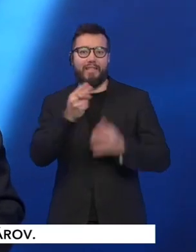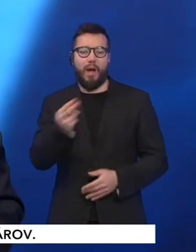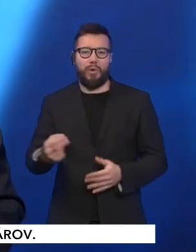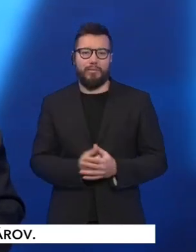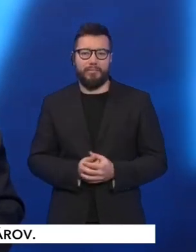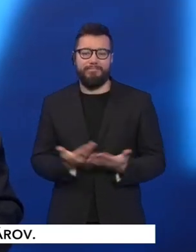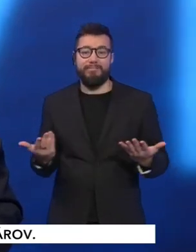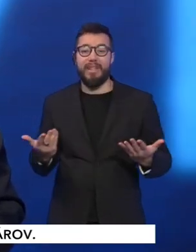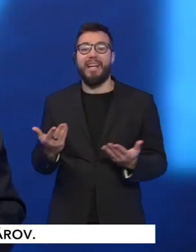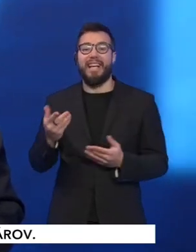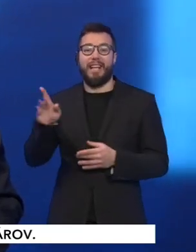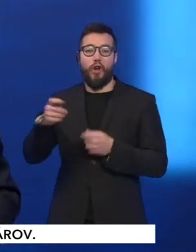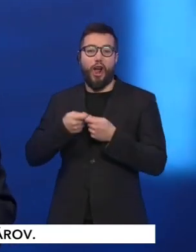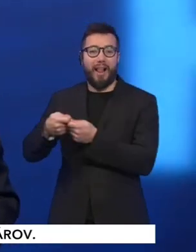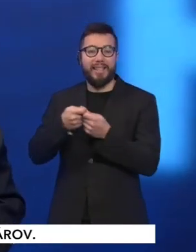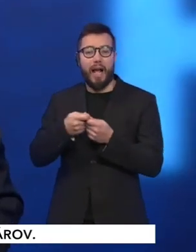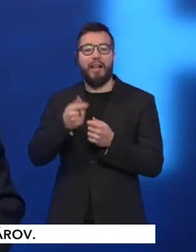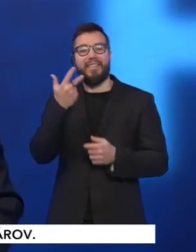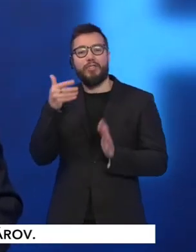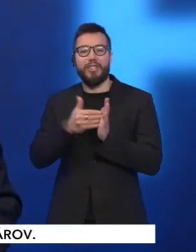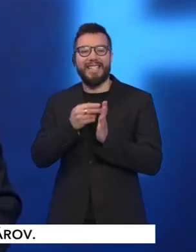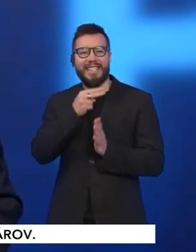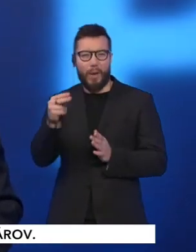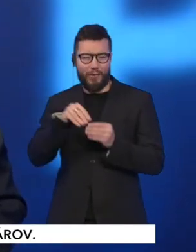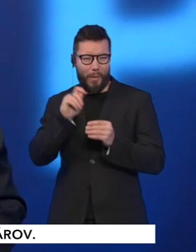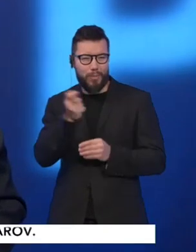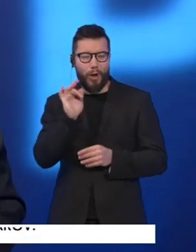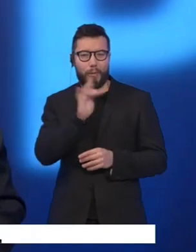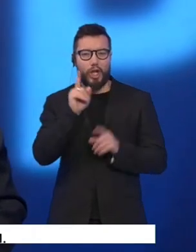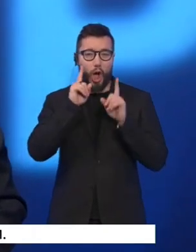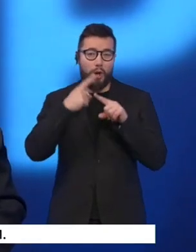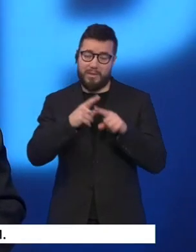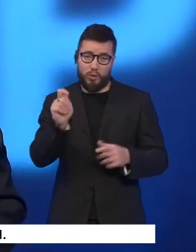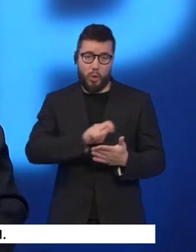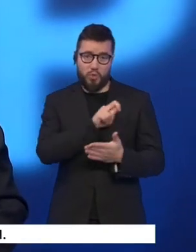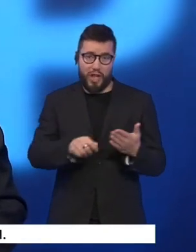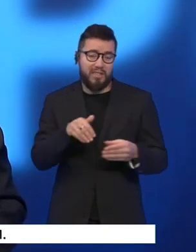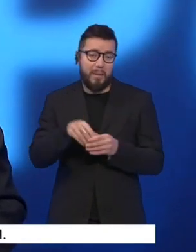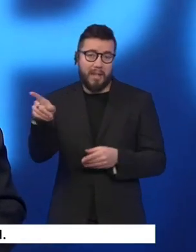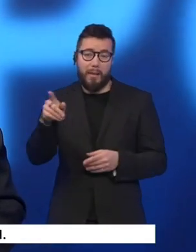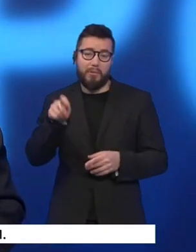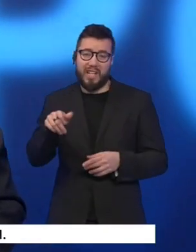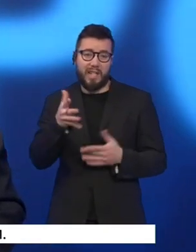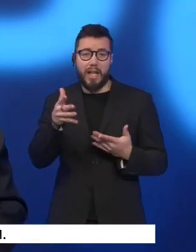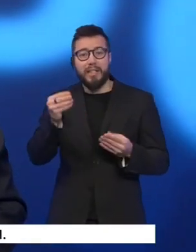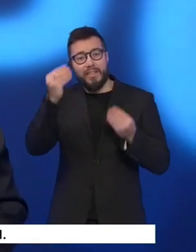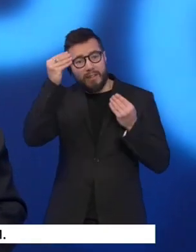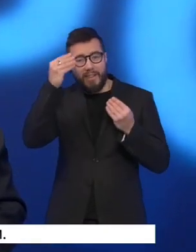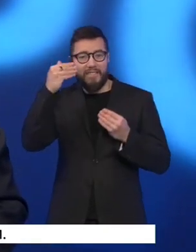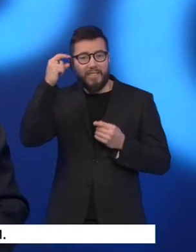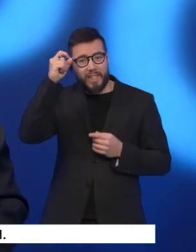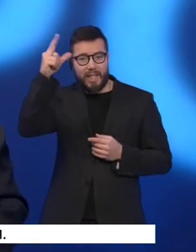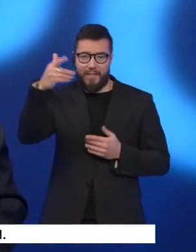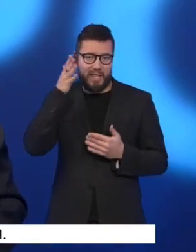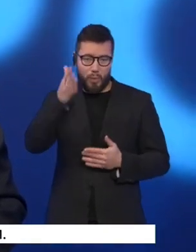300 tisíc na boj proti hoaxom. No on aspoň naletel. Ale potom tu máme podpracedu parlamentu a smeru, ktorý hoaxi rovno vytvára.